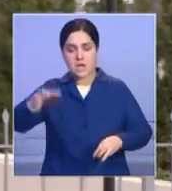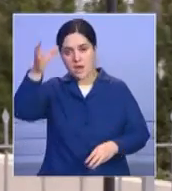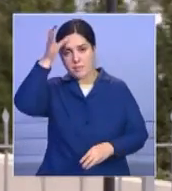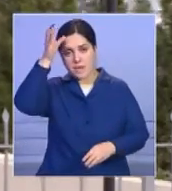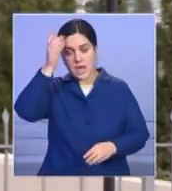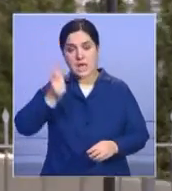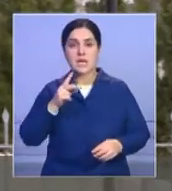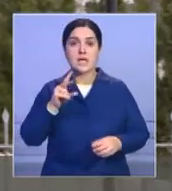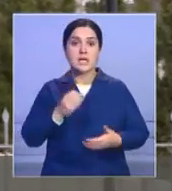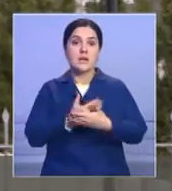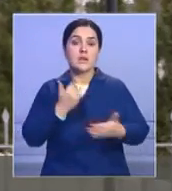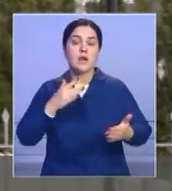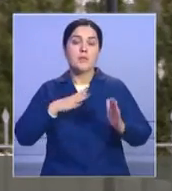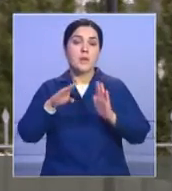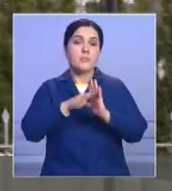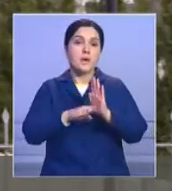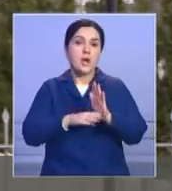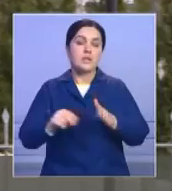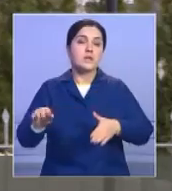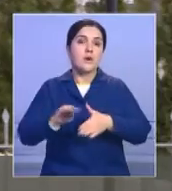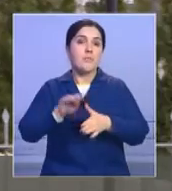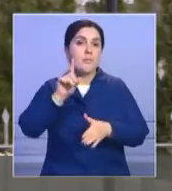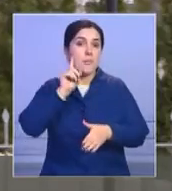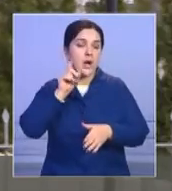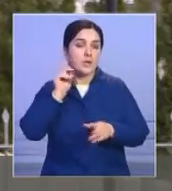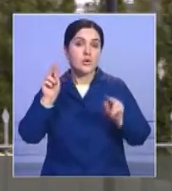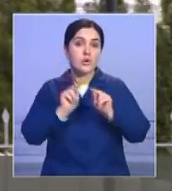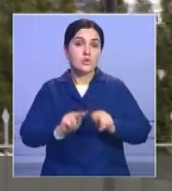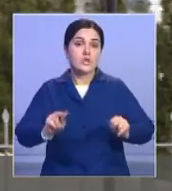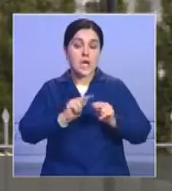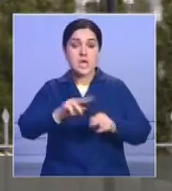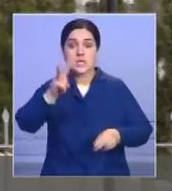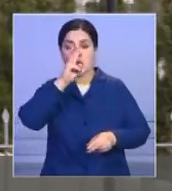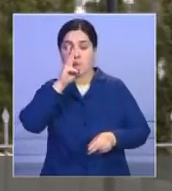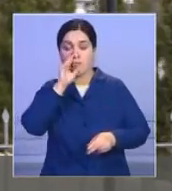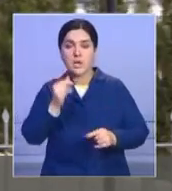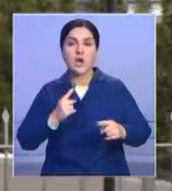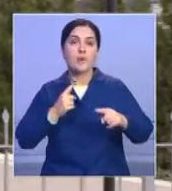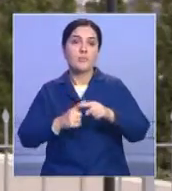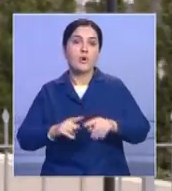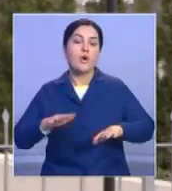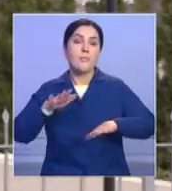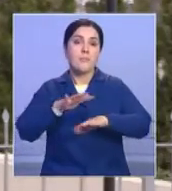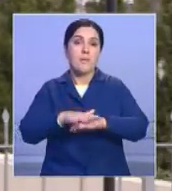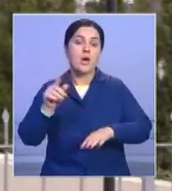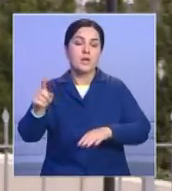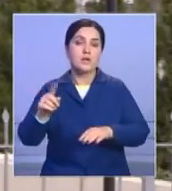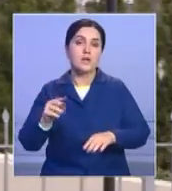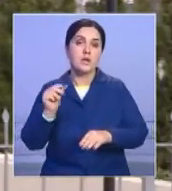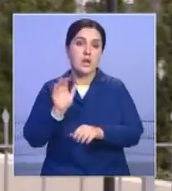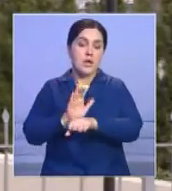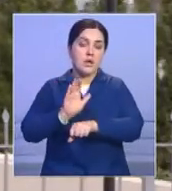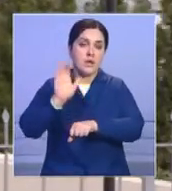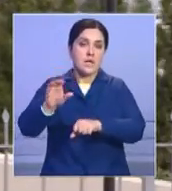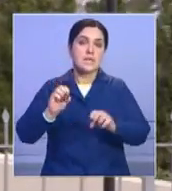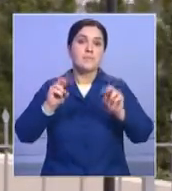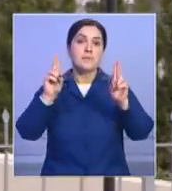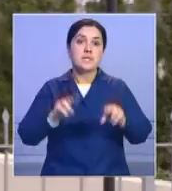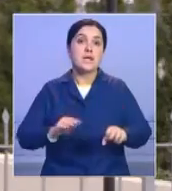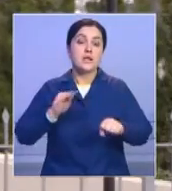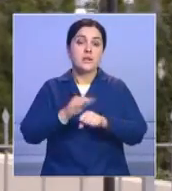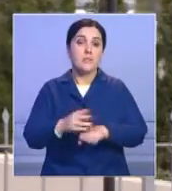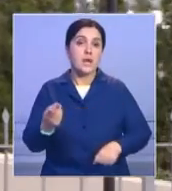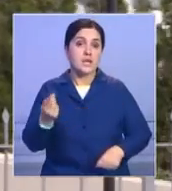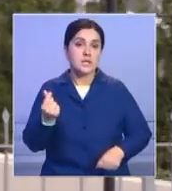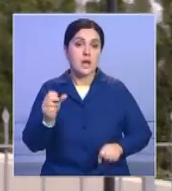назад правительство внедрило программу «Депозит молодого учителя». Кроме зарплаты на банковский счет, преподавателям перечислялась и специальная надбавка. Эти